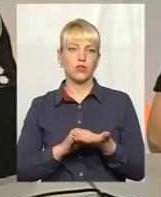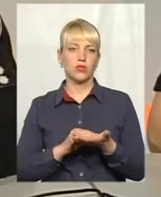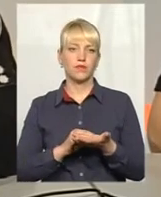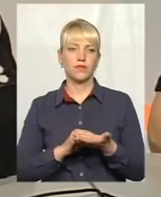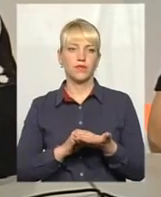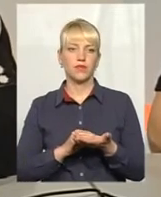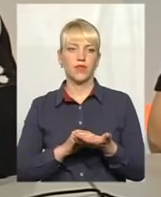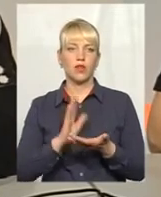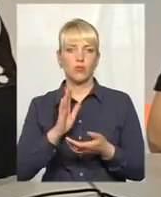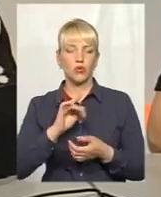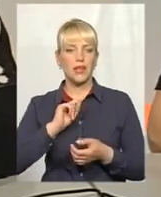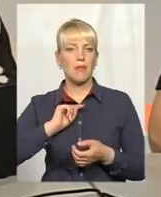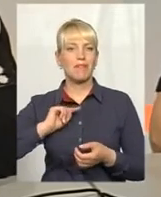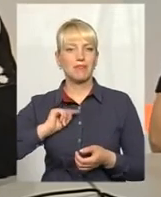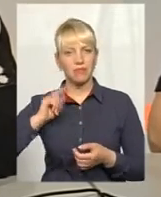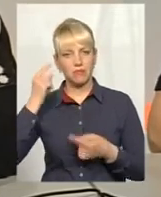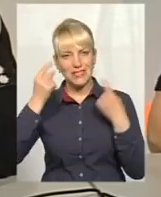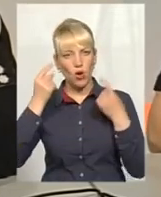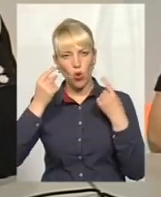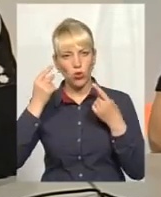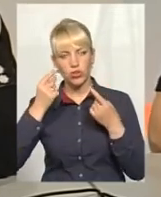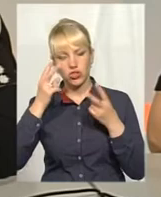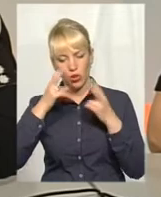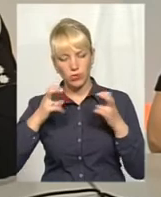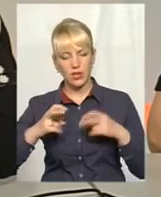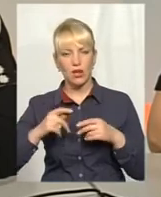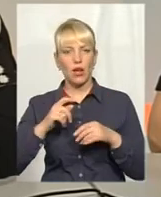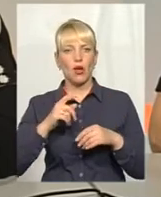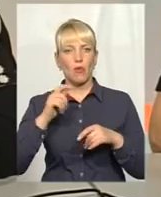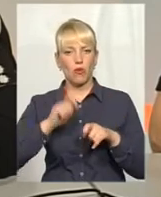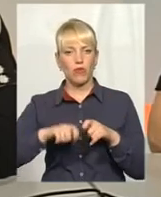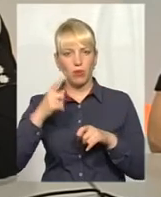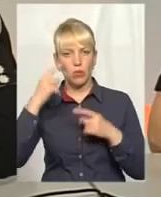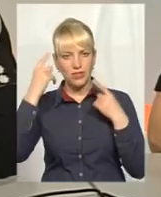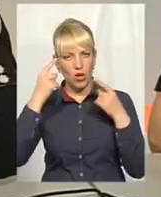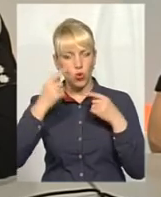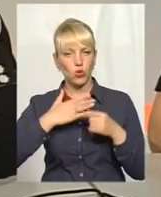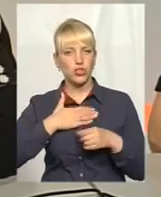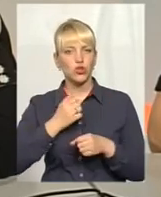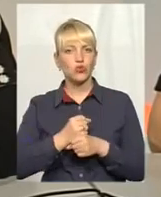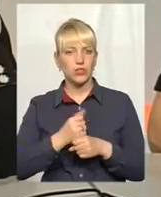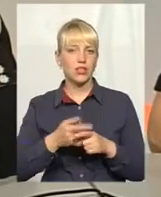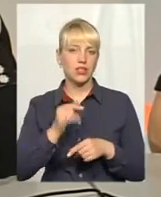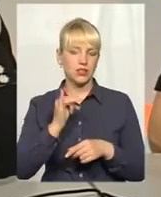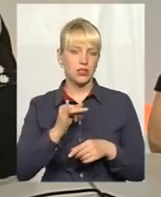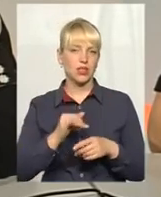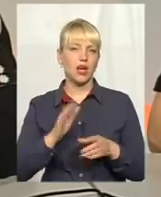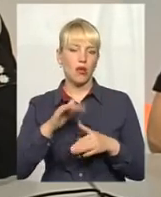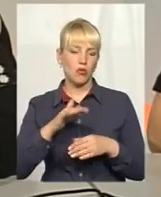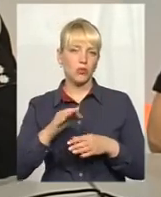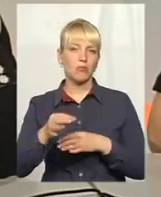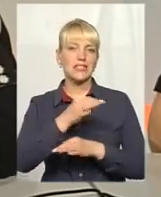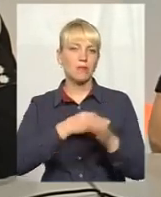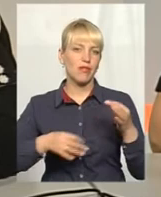естапом буде психологічне обстеження. Перевіряємо її психологічну стійкість, і людина підходить до основного етапу, це співбесіда з